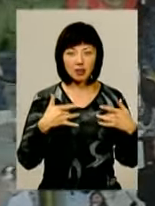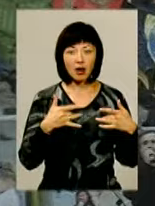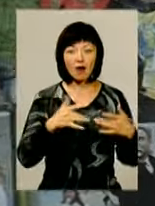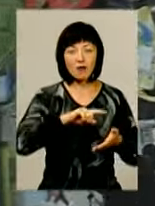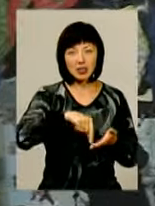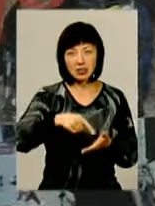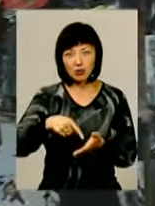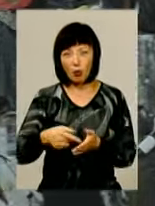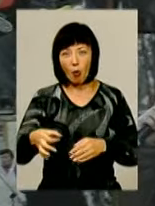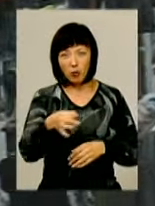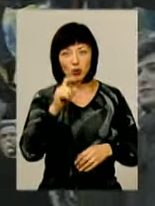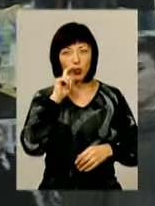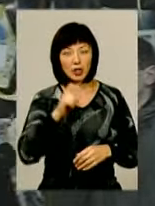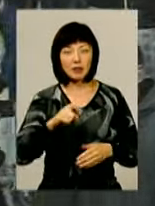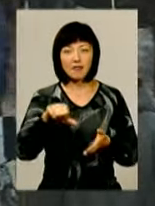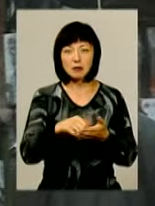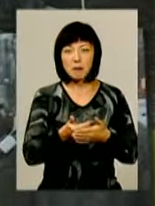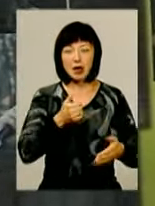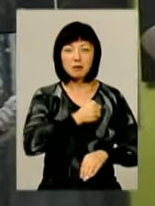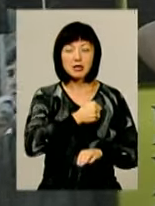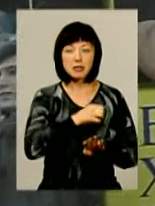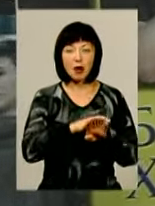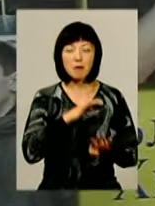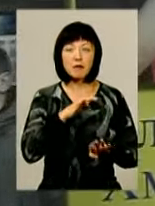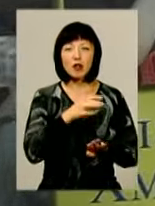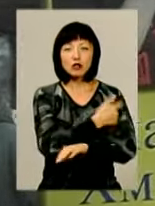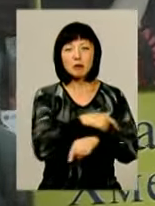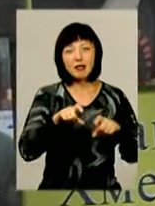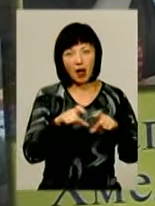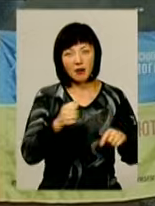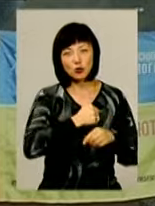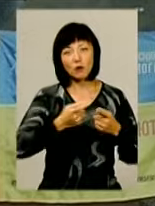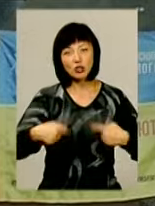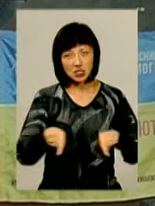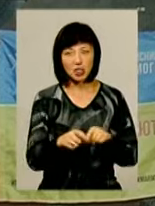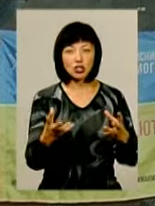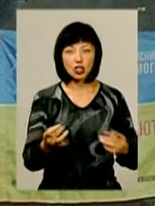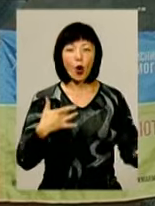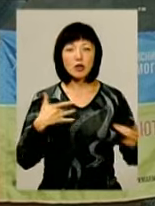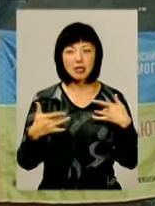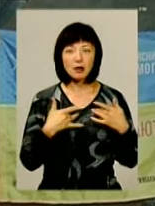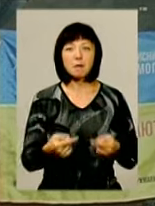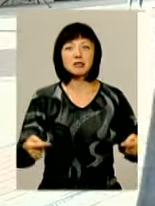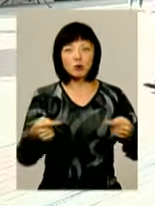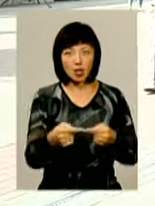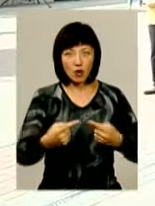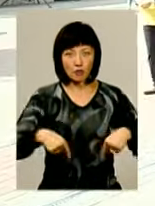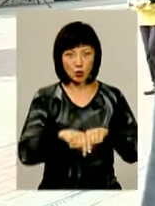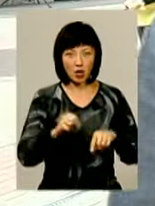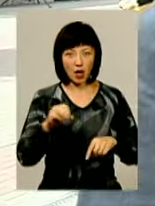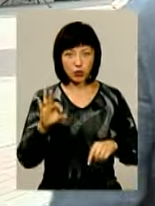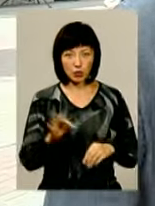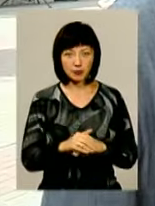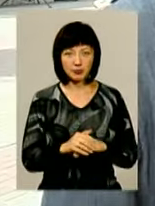пунктах області України, виступи перед бійцями у шпиталях та військових частинах, а ще концерти безпосередньо у зоні АТО. Ми